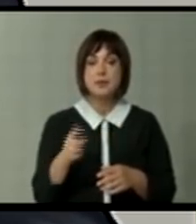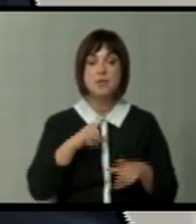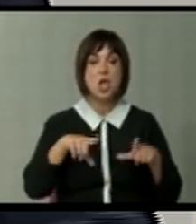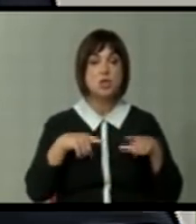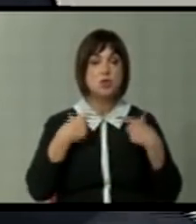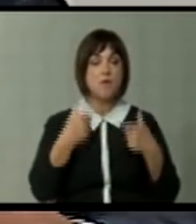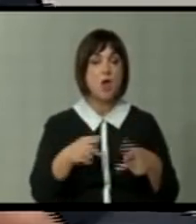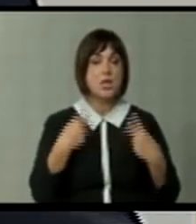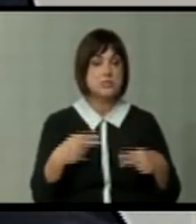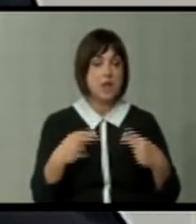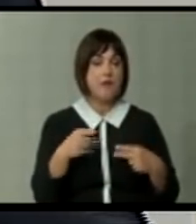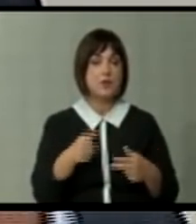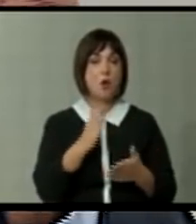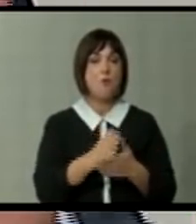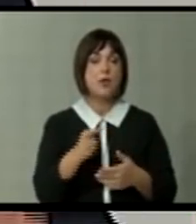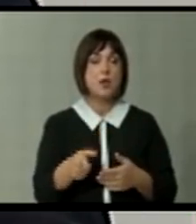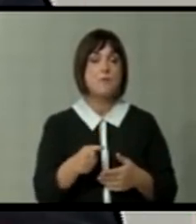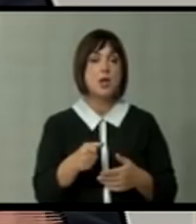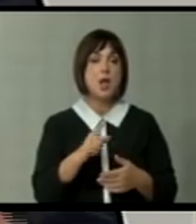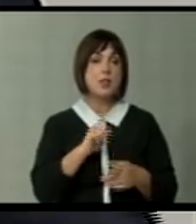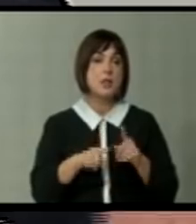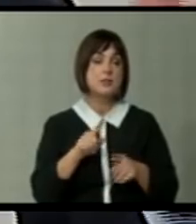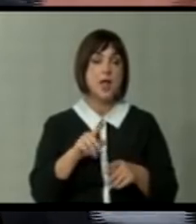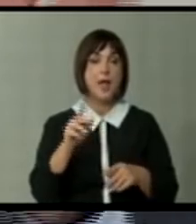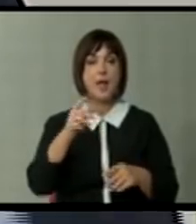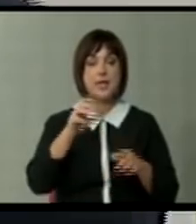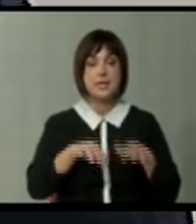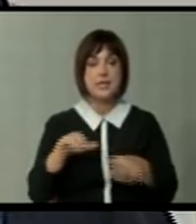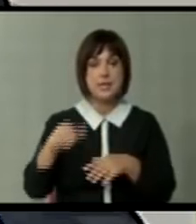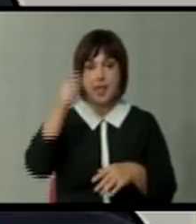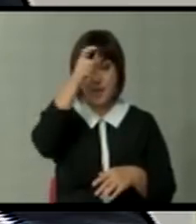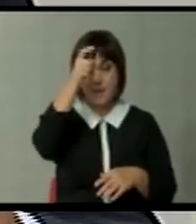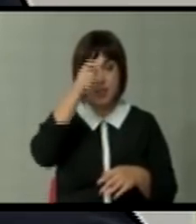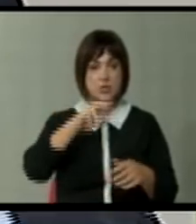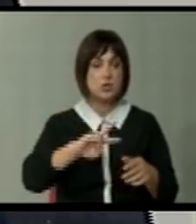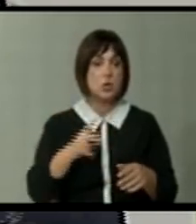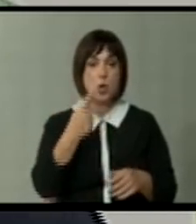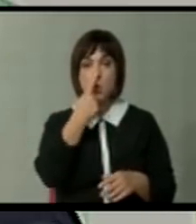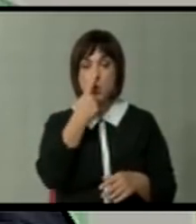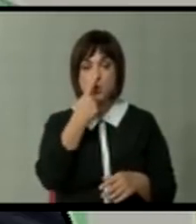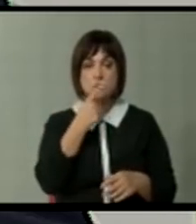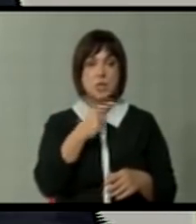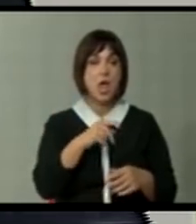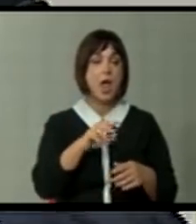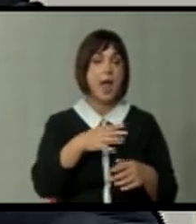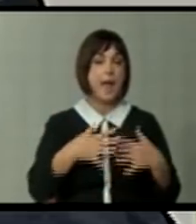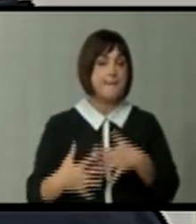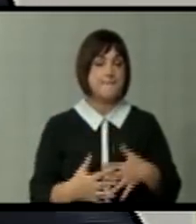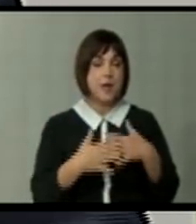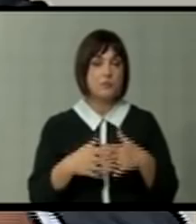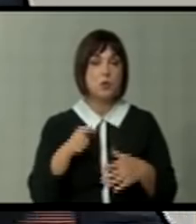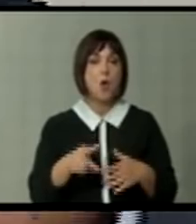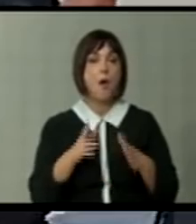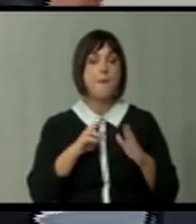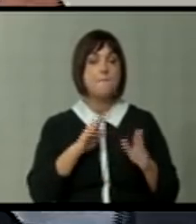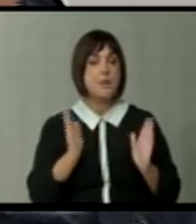живееме во страв дека сега тоа би било сега дека тоа е некаква игра на Белград или на не знам кога Русија, Москва, Америка. Не, тоа е